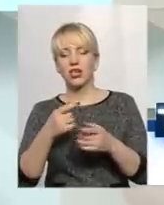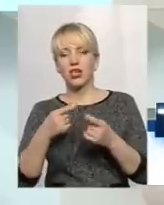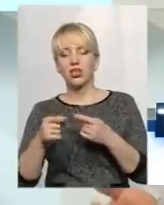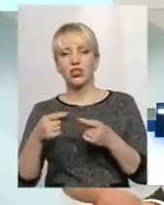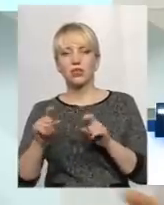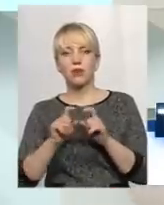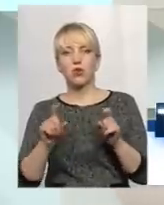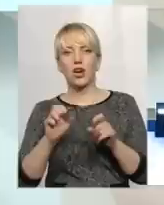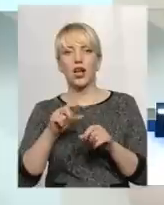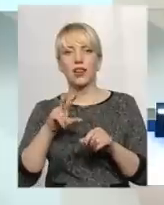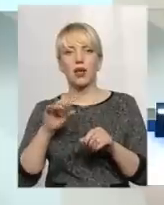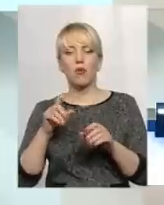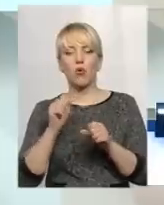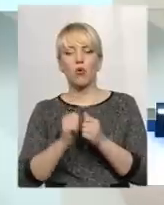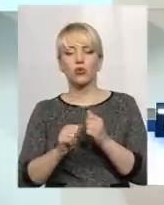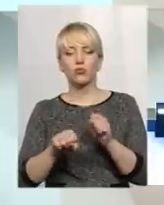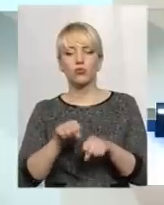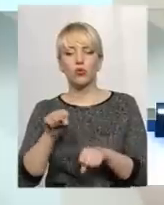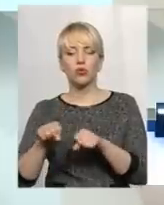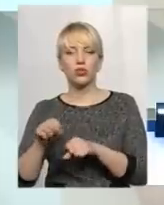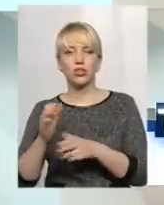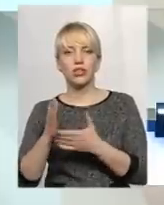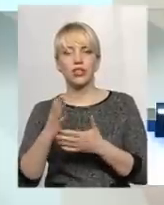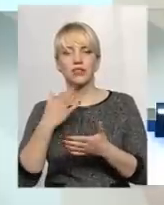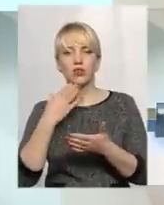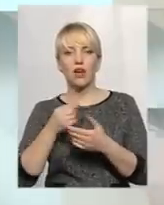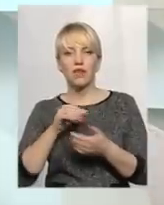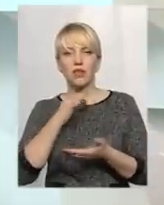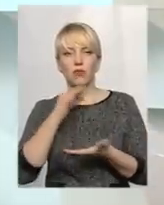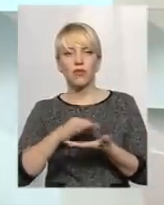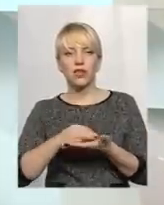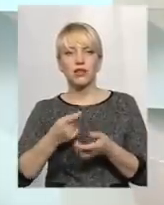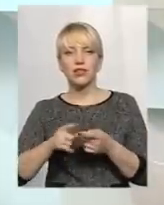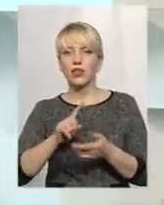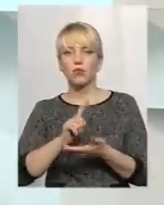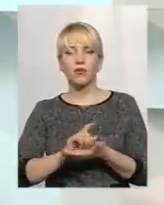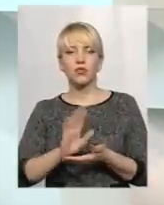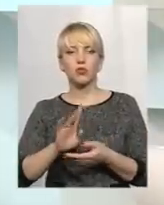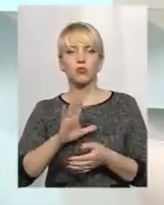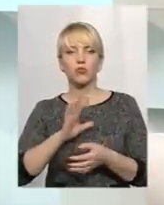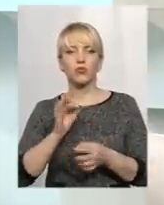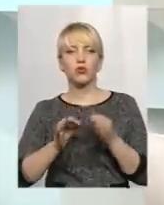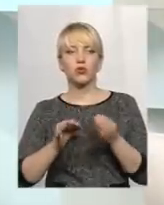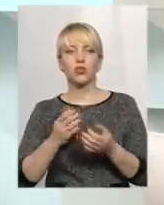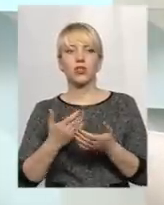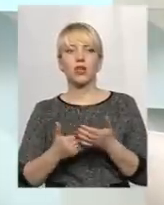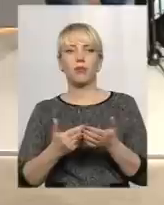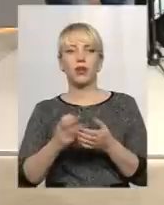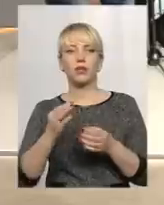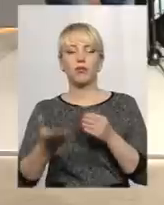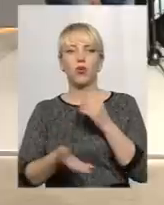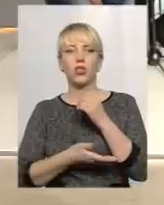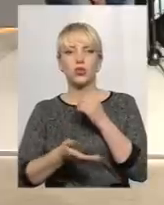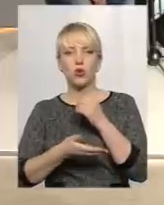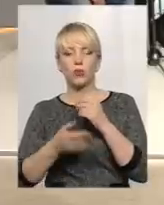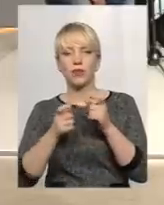Але по кожному порушенні є своя певна відповідальність. Необов'язково це може доходити до суду. Наприклад, по ряду лісорубних квитків